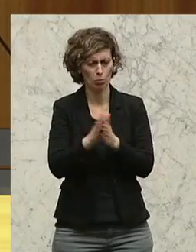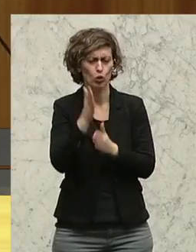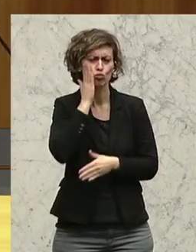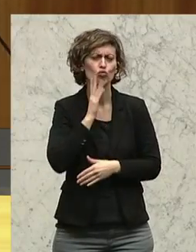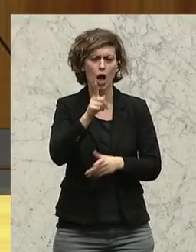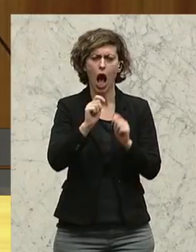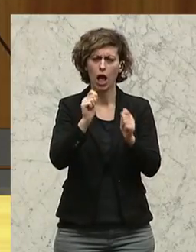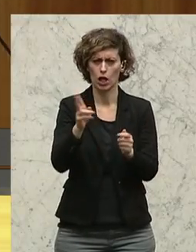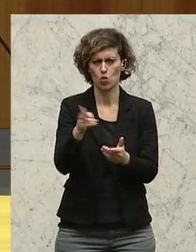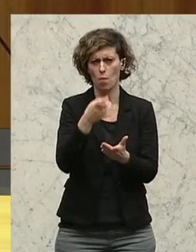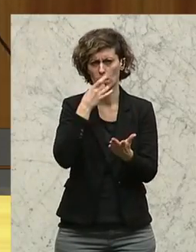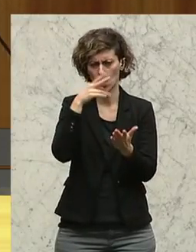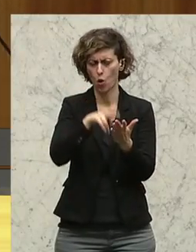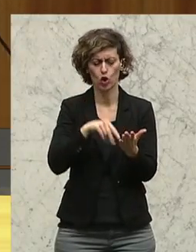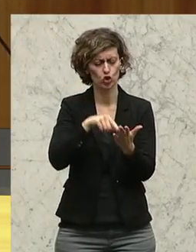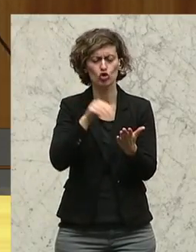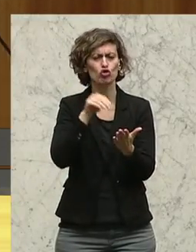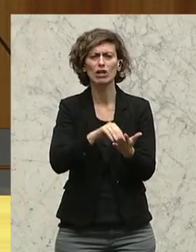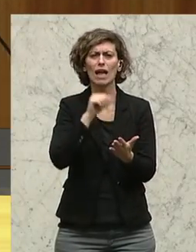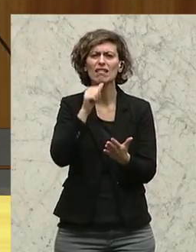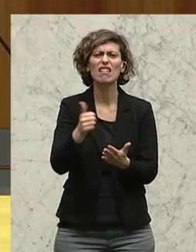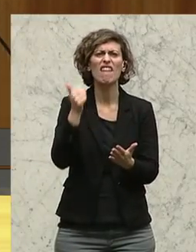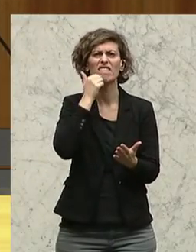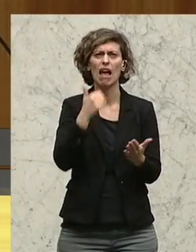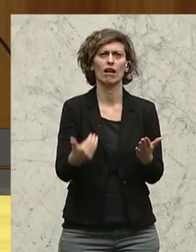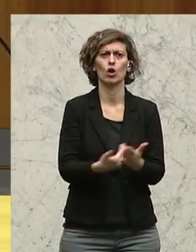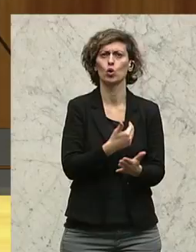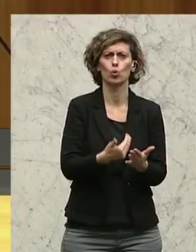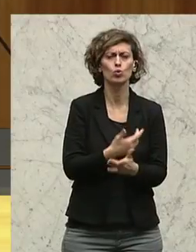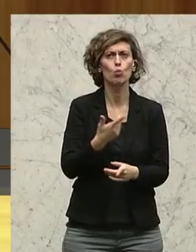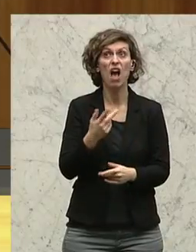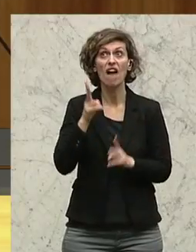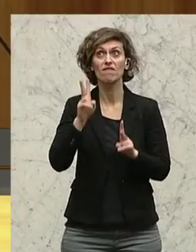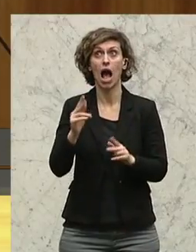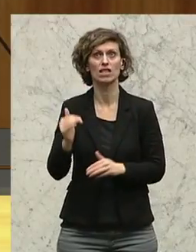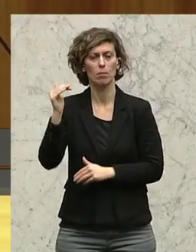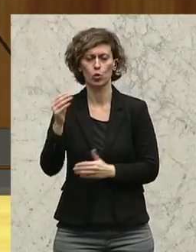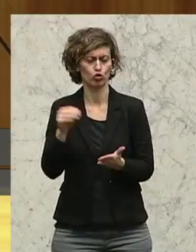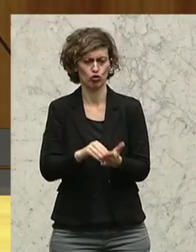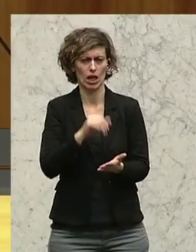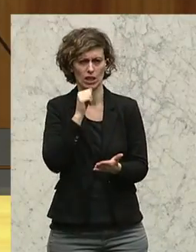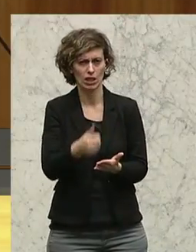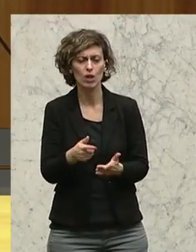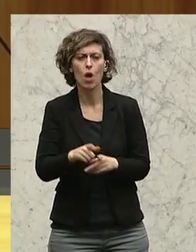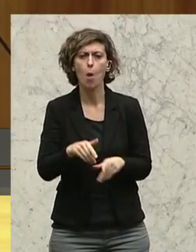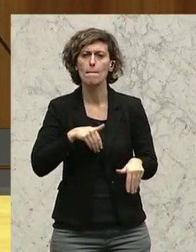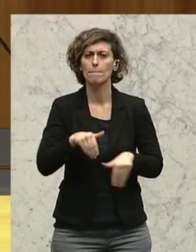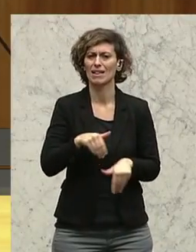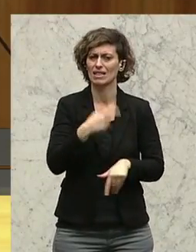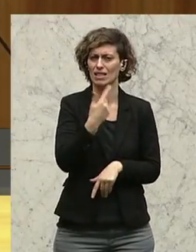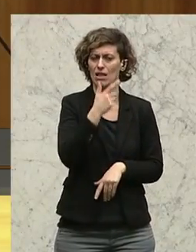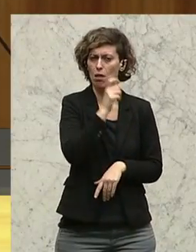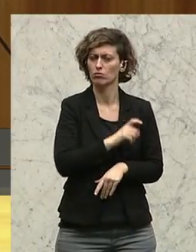den Antragstext durch. Da steht nichts von Fake News und schon gar nichts von einer Wahrheitsbehörde. Und auch der Herr Minister hat sich ganz